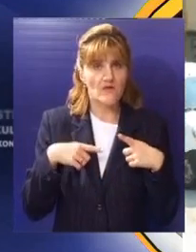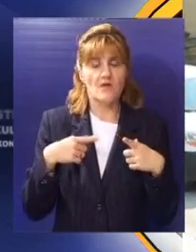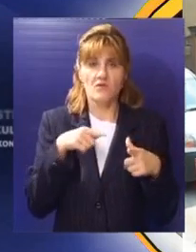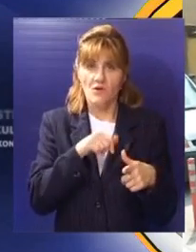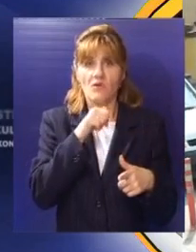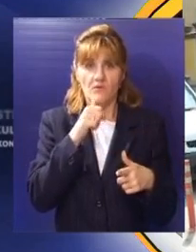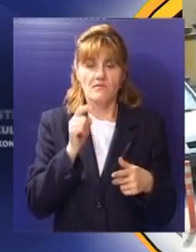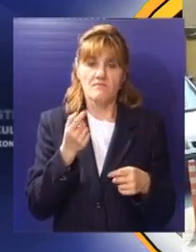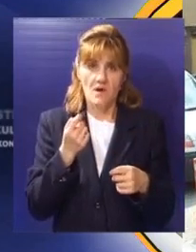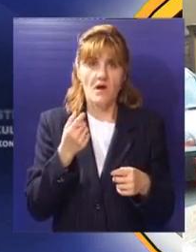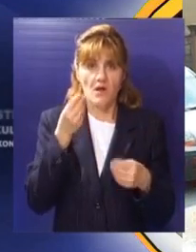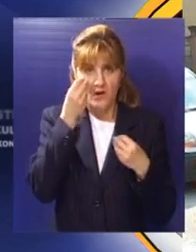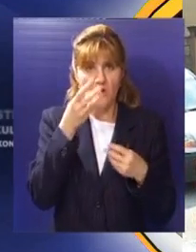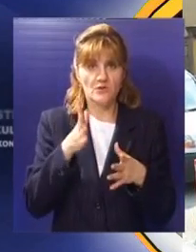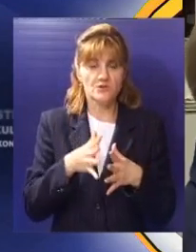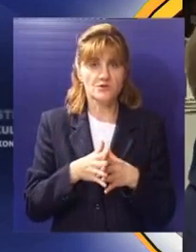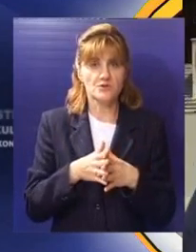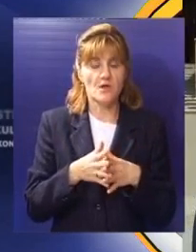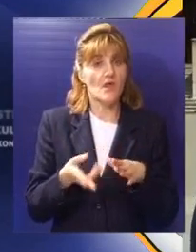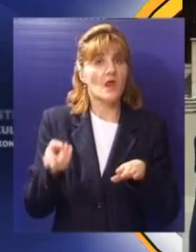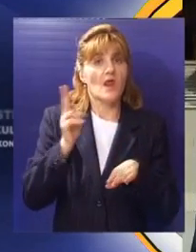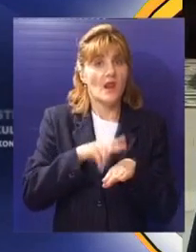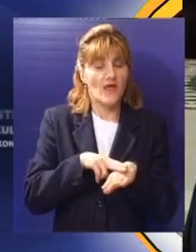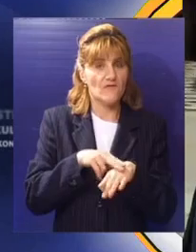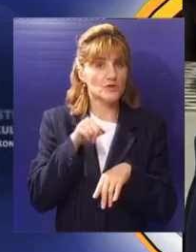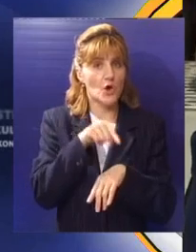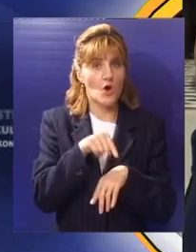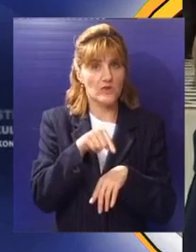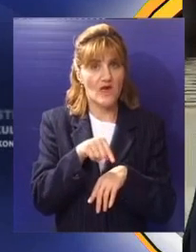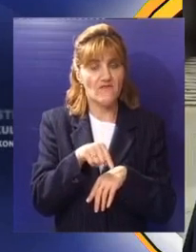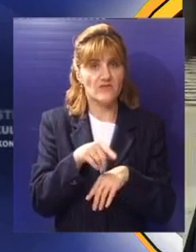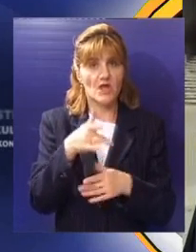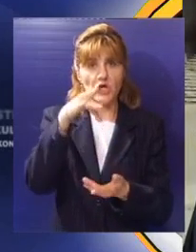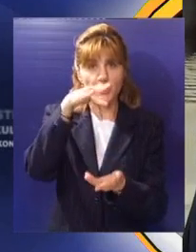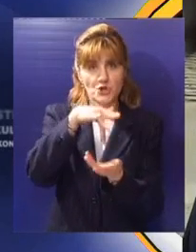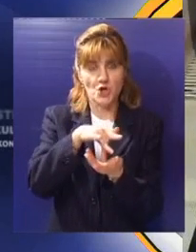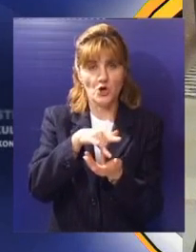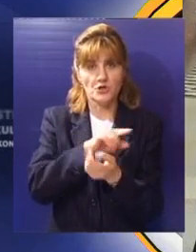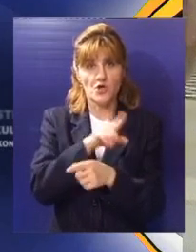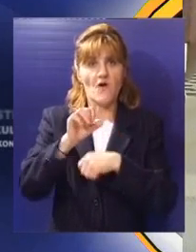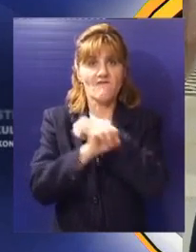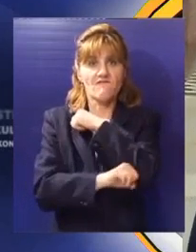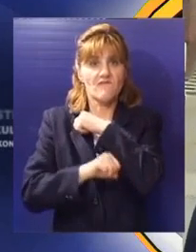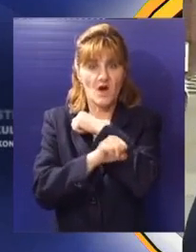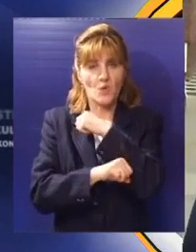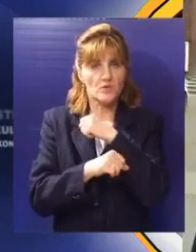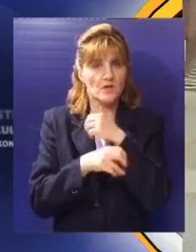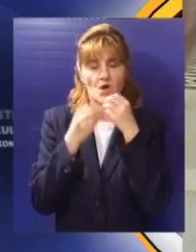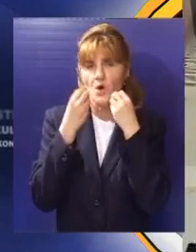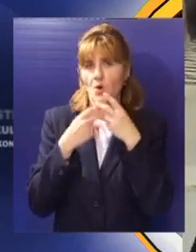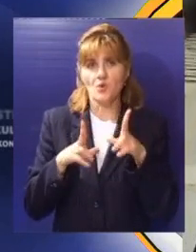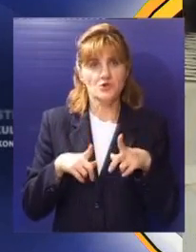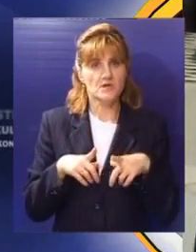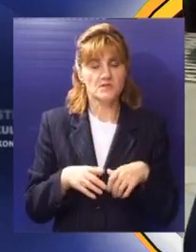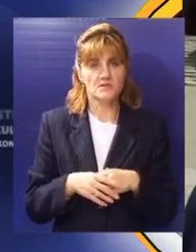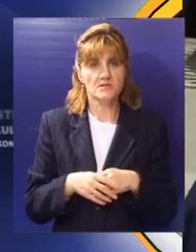malo nezgodno. Naočito odavde ovog ćoška do fakulteta, to je užas.